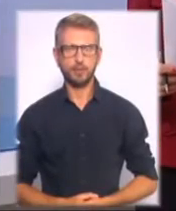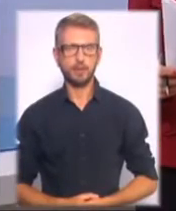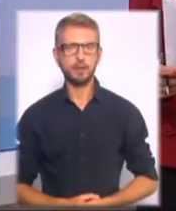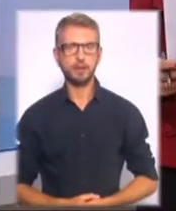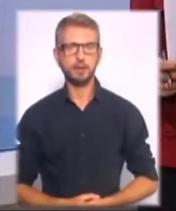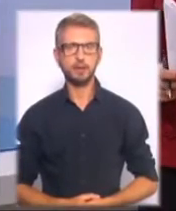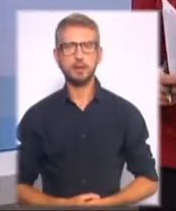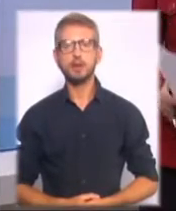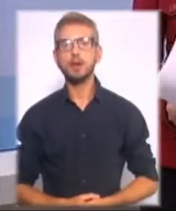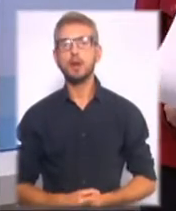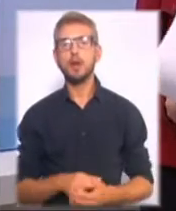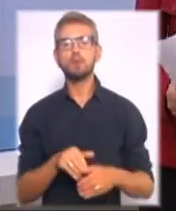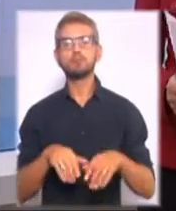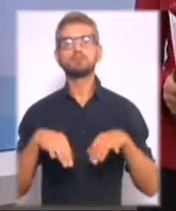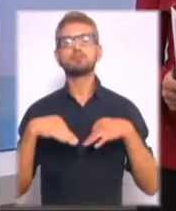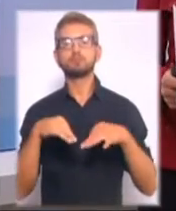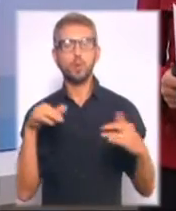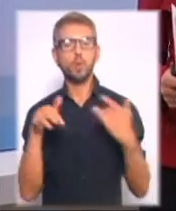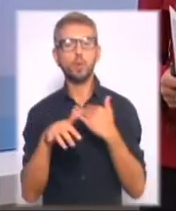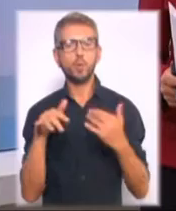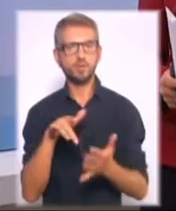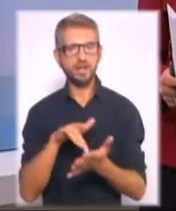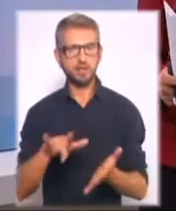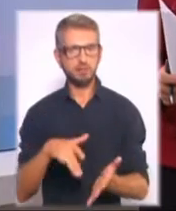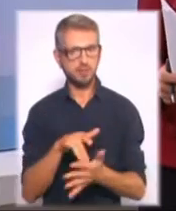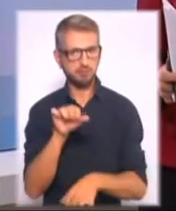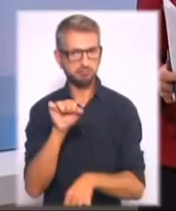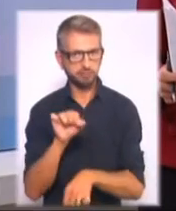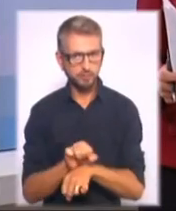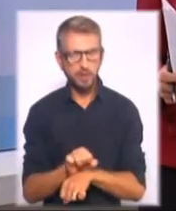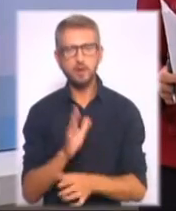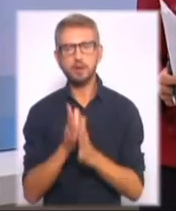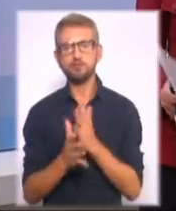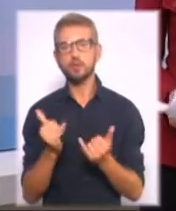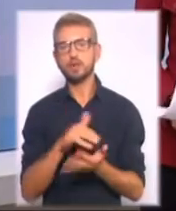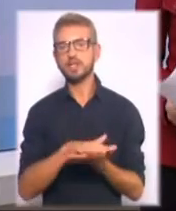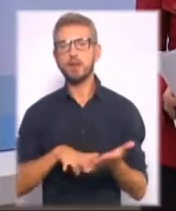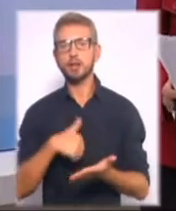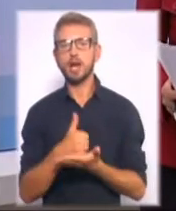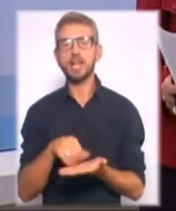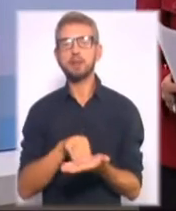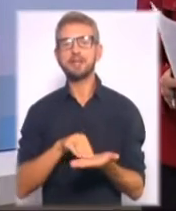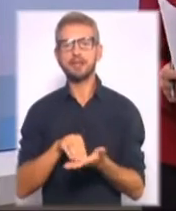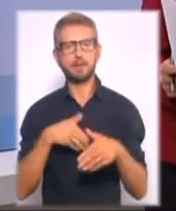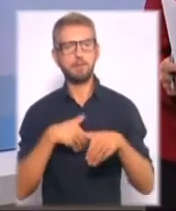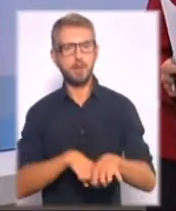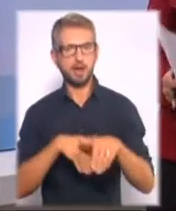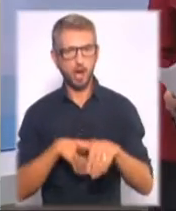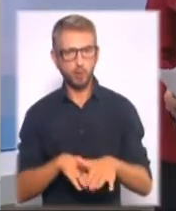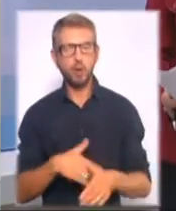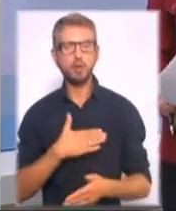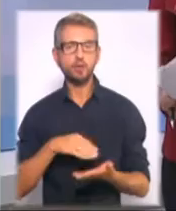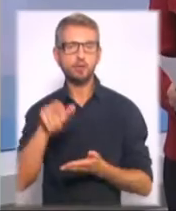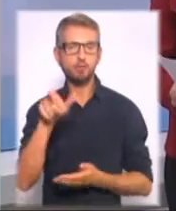Рух серед містям в столиці перекрито. На Хрещатику зараз триває генеральна репетиція параду. Юлія Путшевалова має змогу